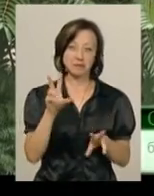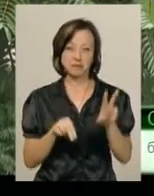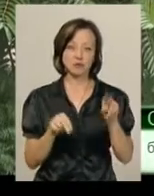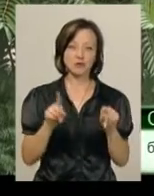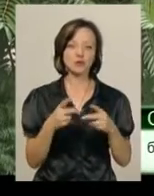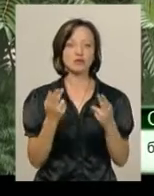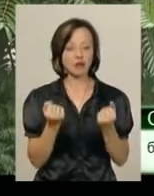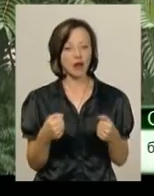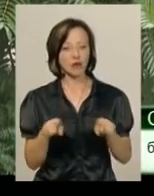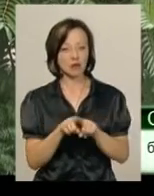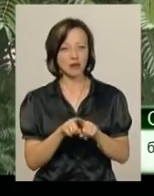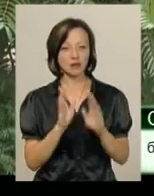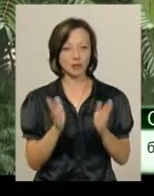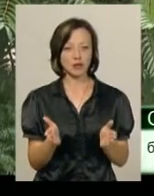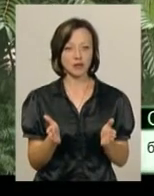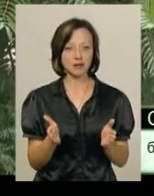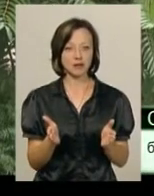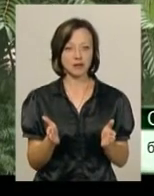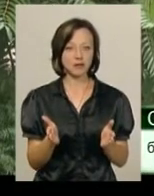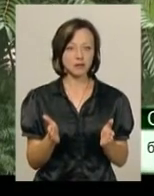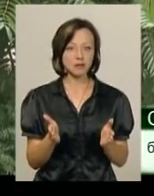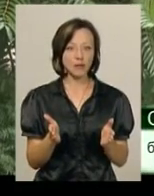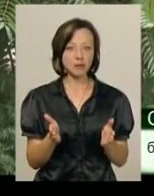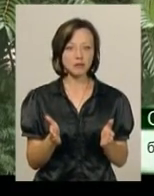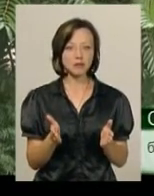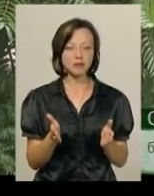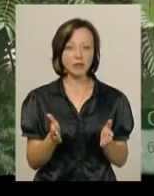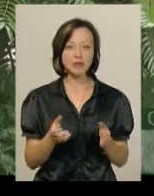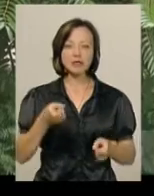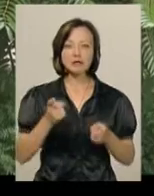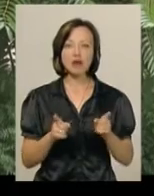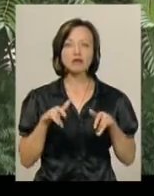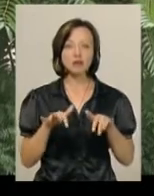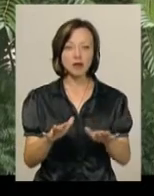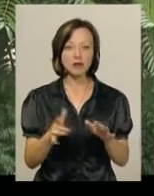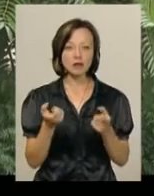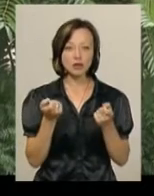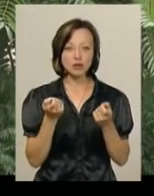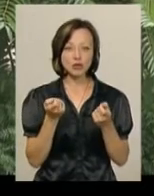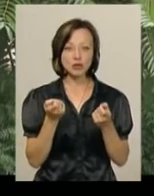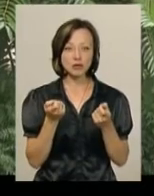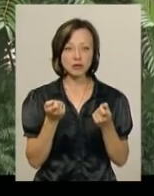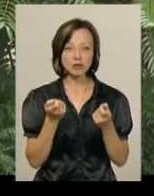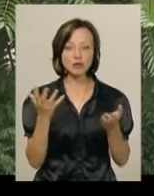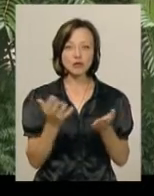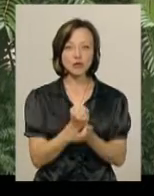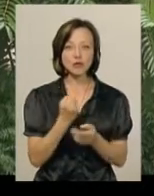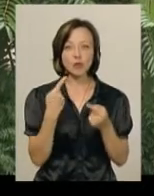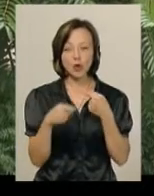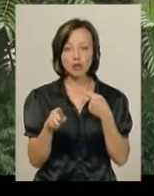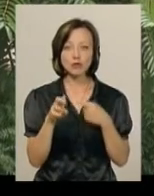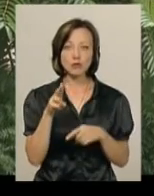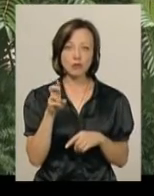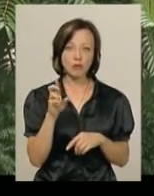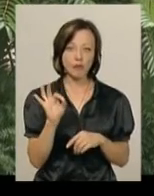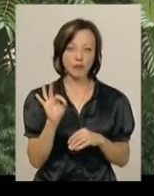що так ось, ось де воно буде. На самом ділі трошечки виходить по-іншому, тому